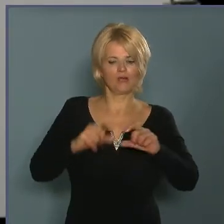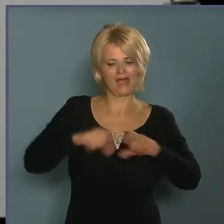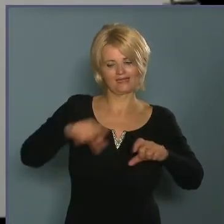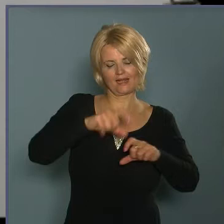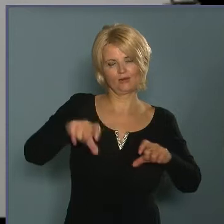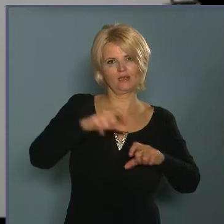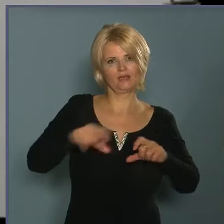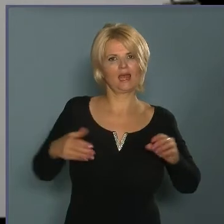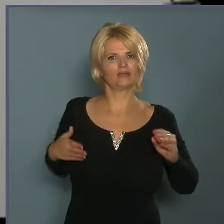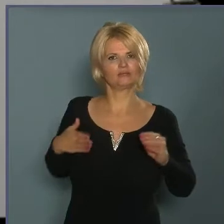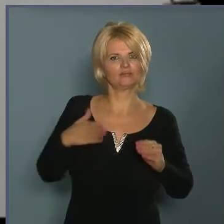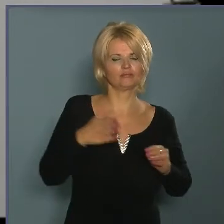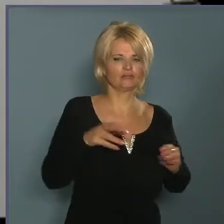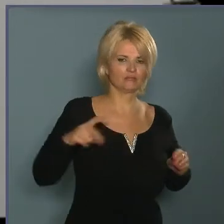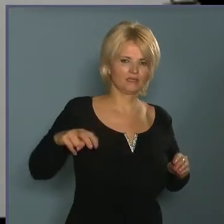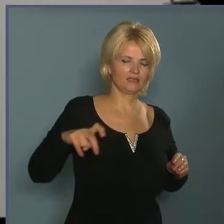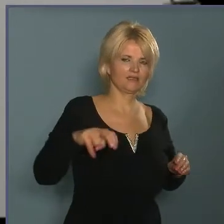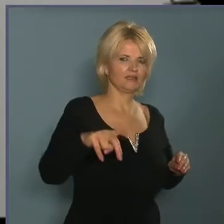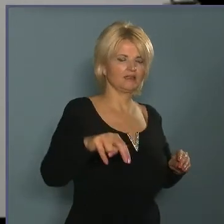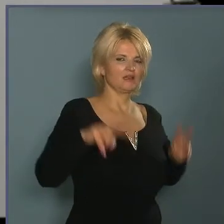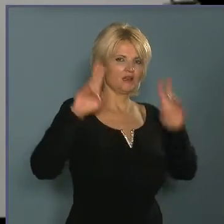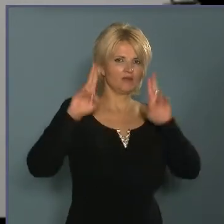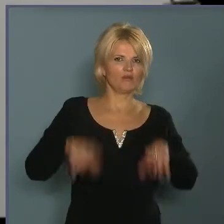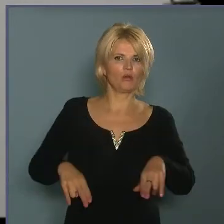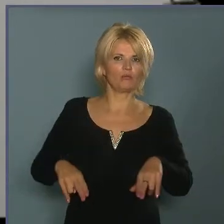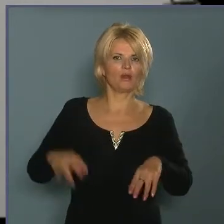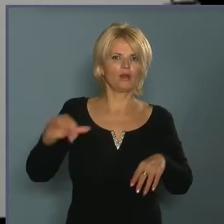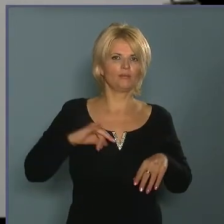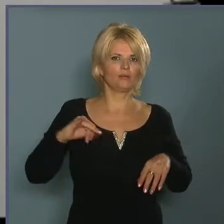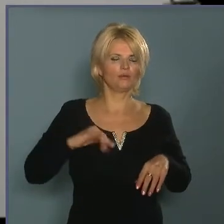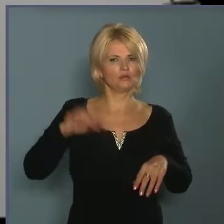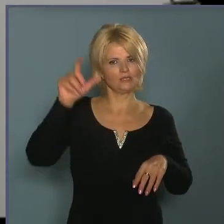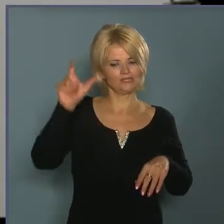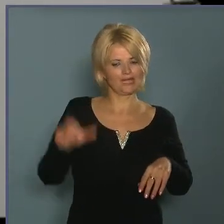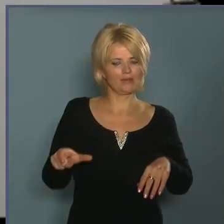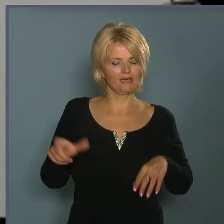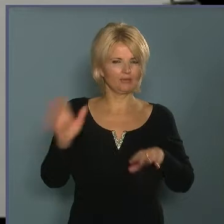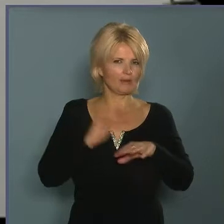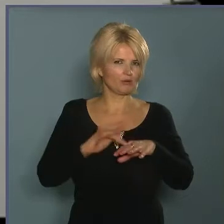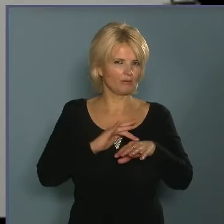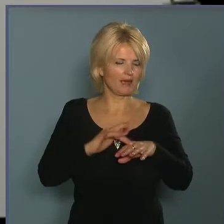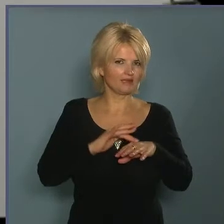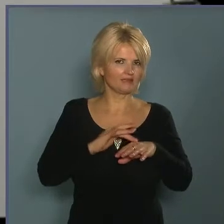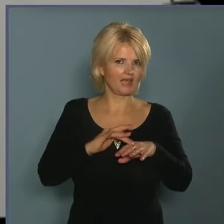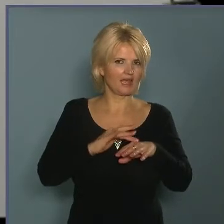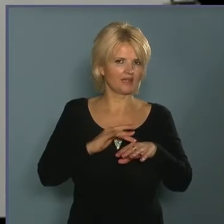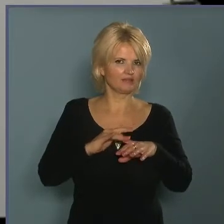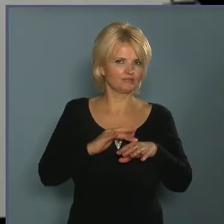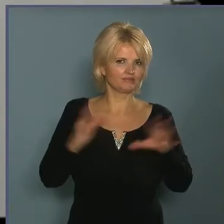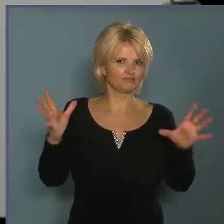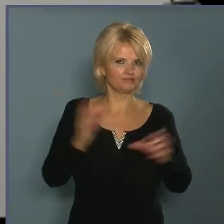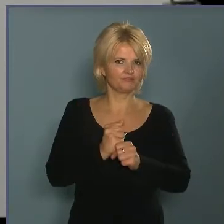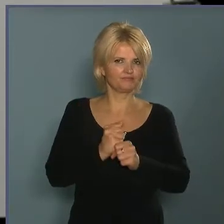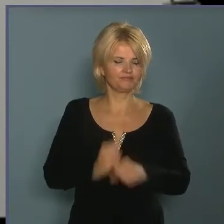helyen át távozó, mint később kéderült, valóban az elkövető szemét próbálták intézkedés alá vonni,